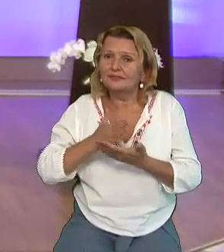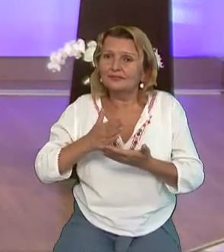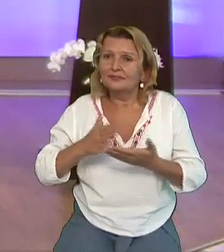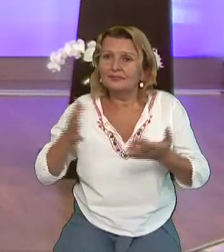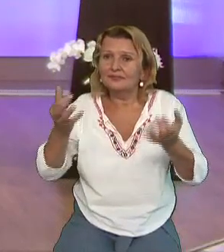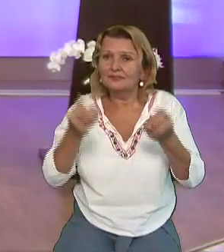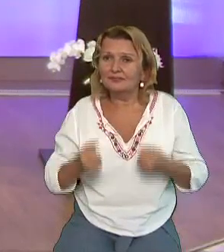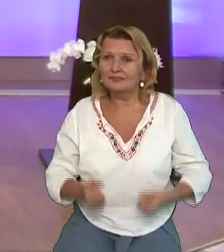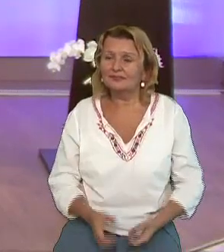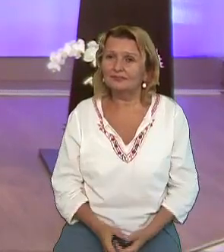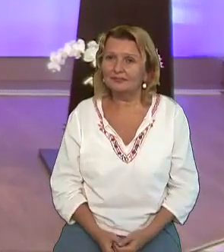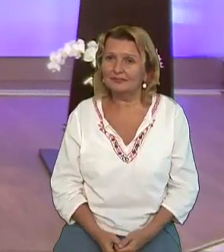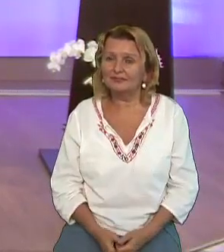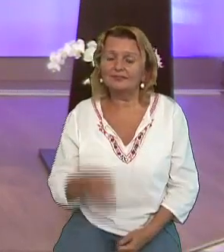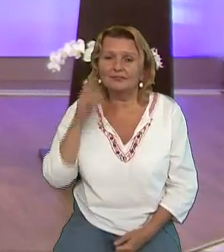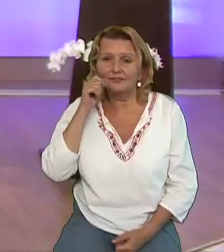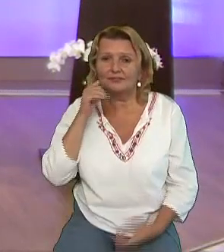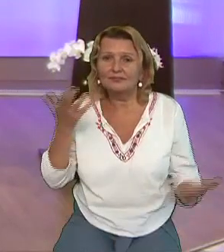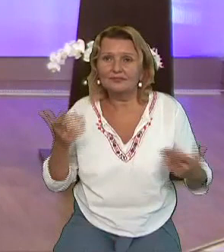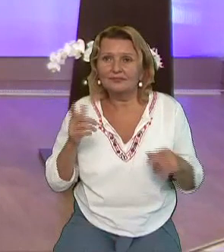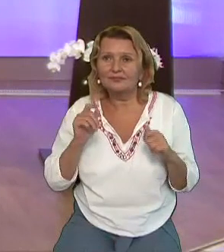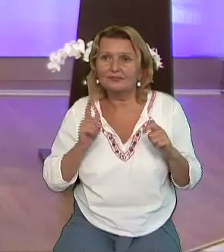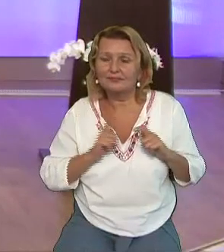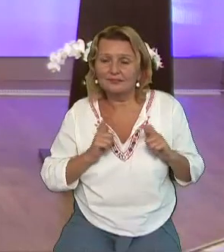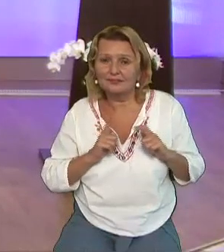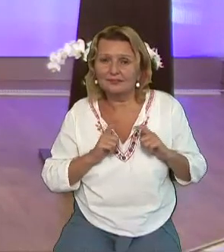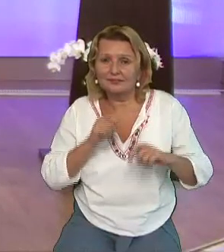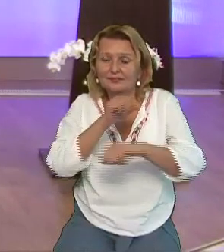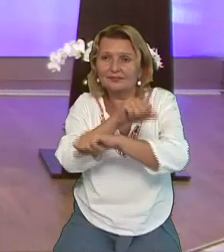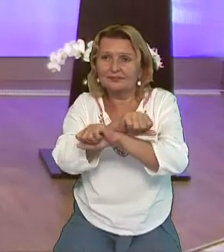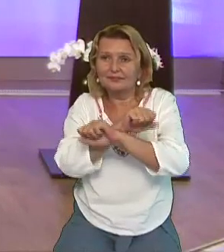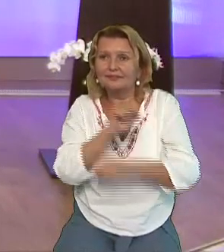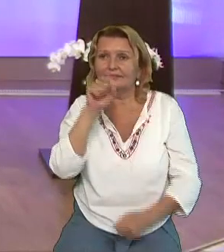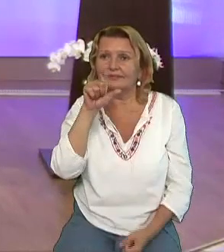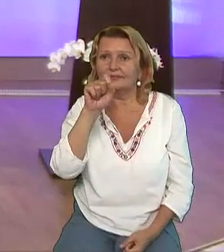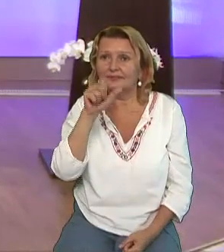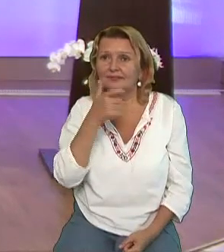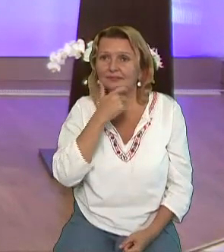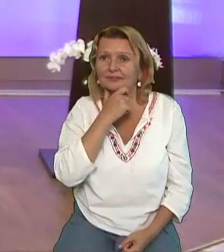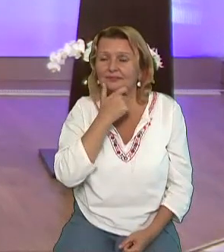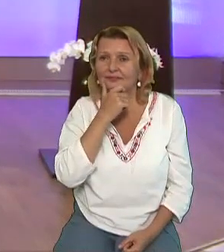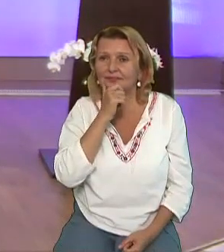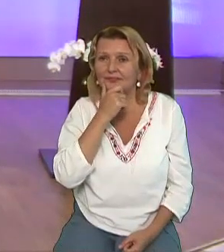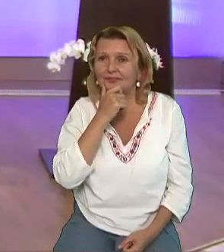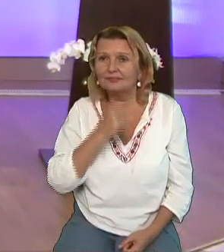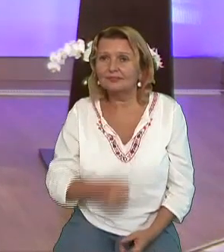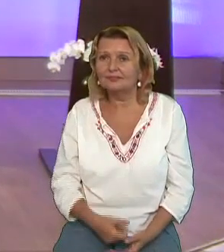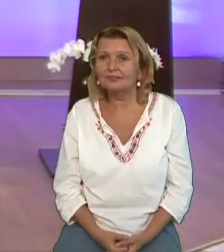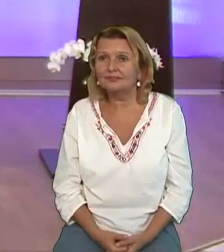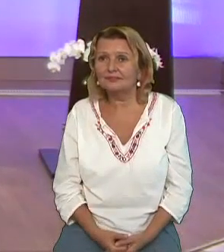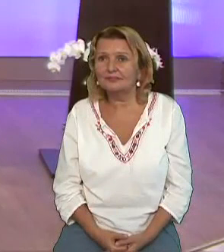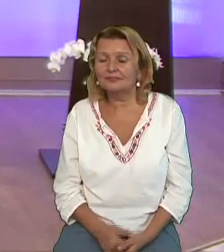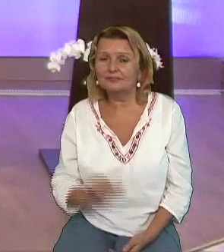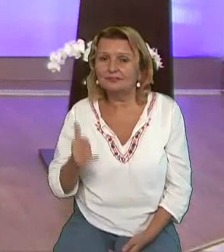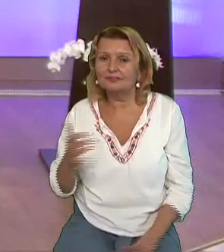închisoare Nicolae Moldoveanu? Nicolae Moldoveanu a ispășit o pedepsă de 12 ani De 10 ani de degradare civică Și confiscare